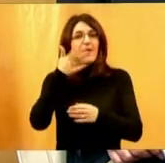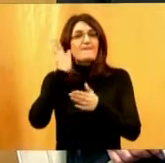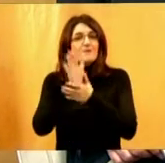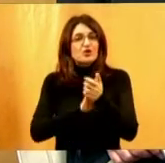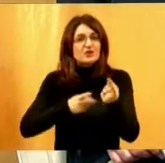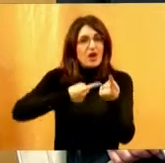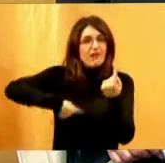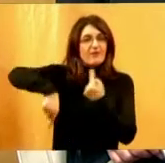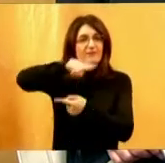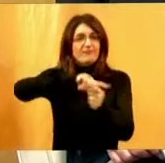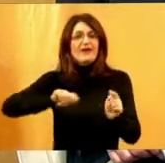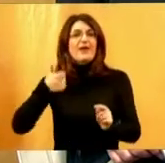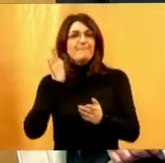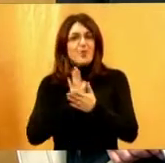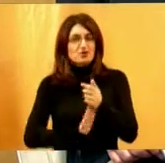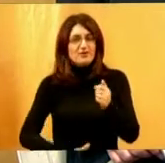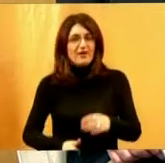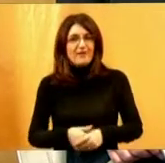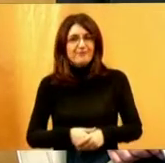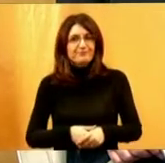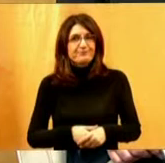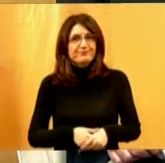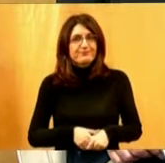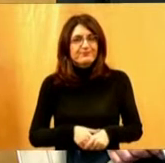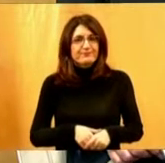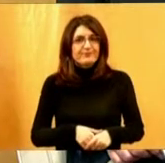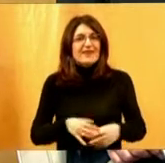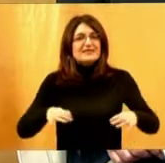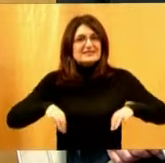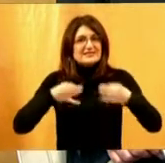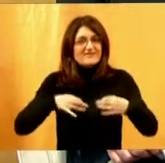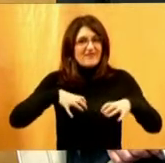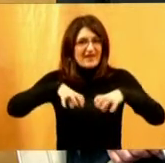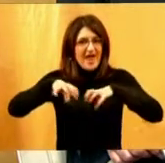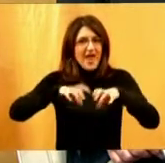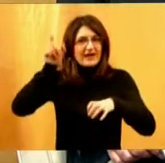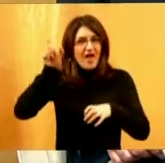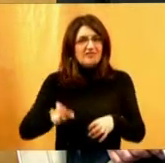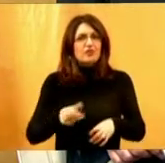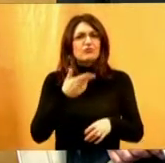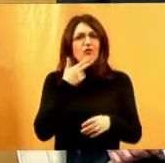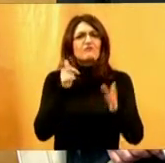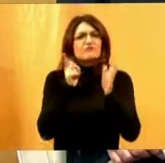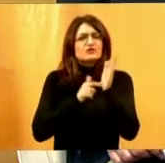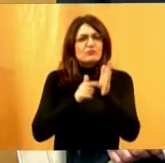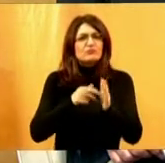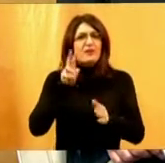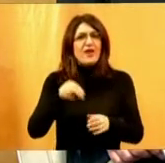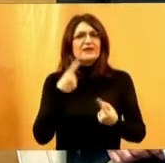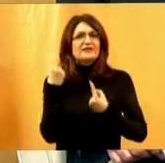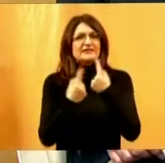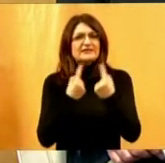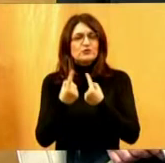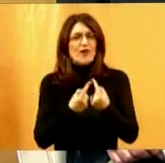krug iz početka. Da naprosto zdravstvene radnike koji su često puta u situaciji